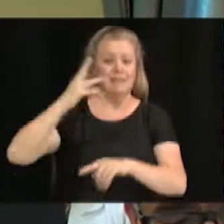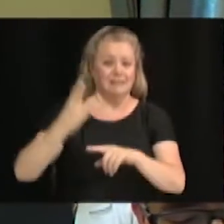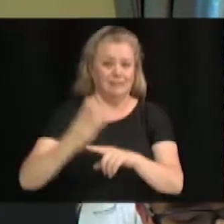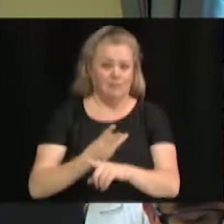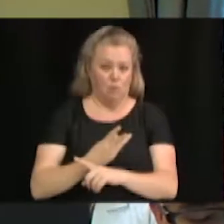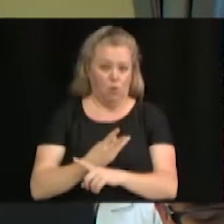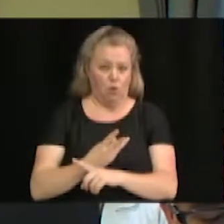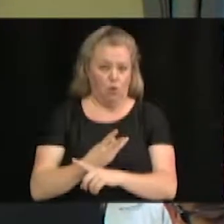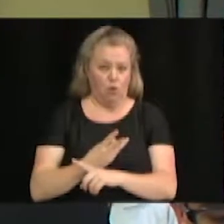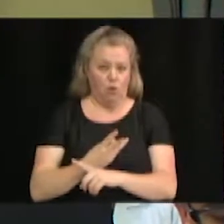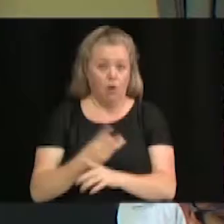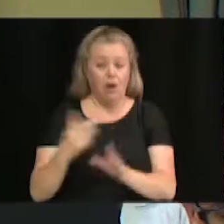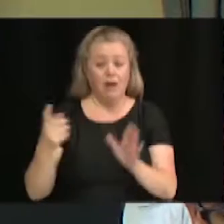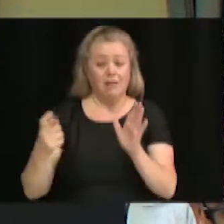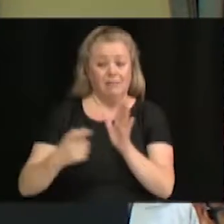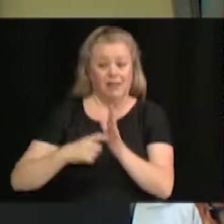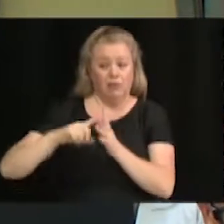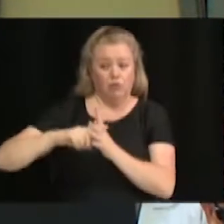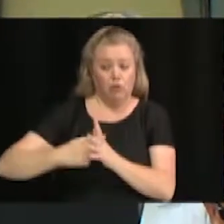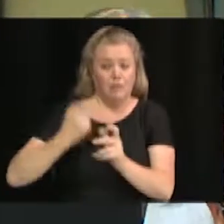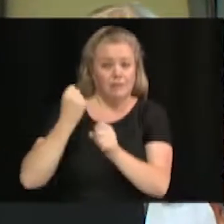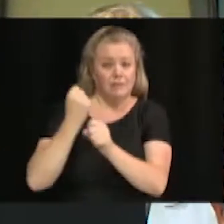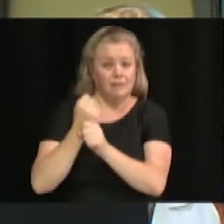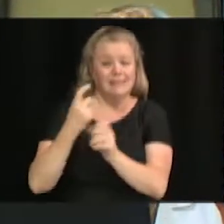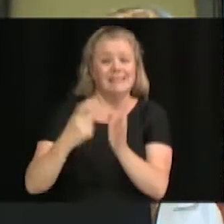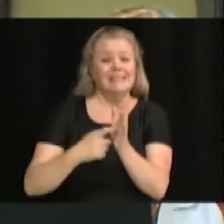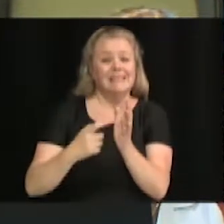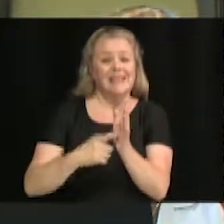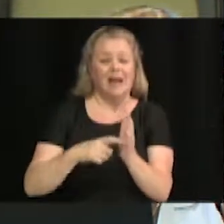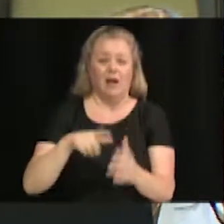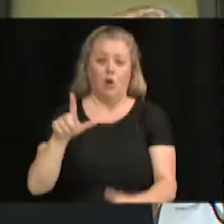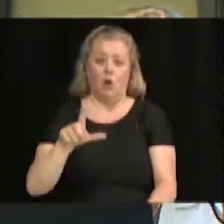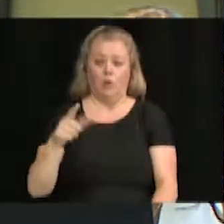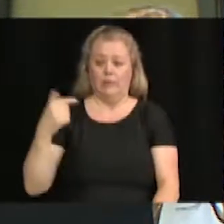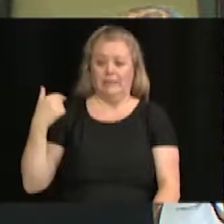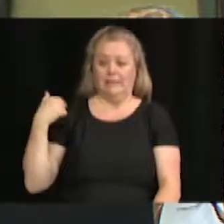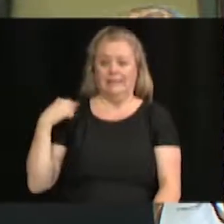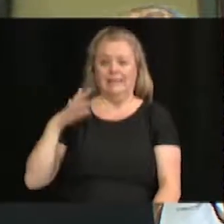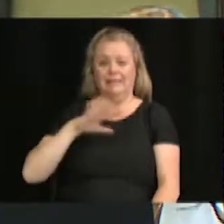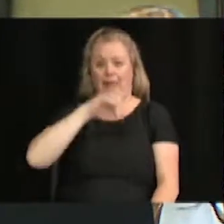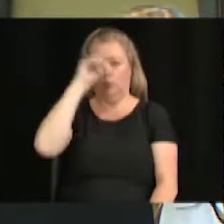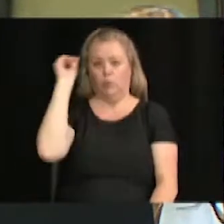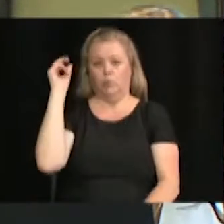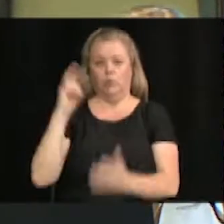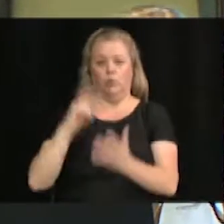compter de sa date de début d'emploi, soit lundi le 5 août 2019.